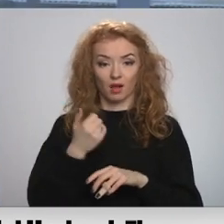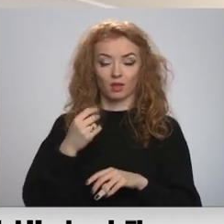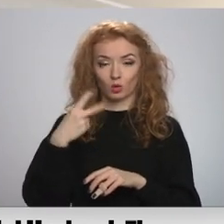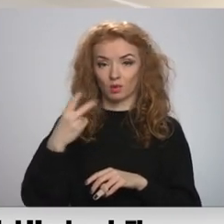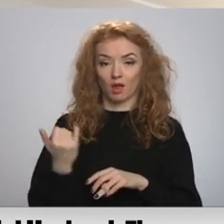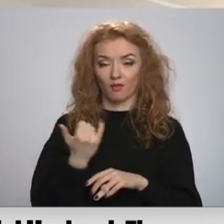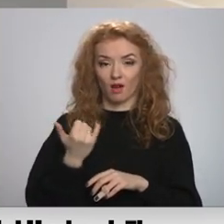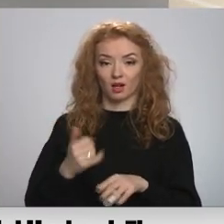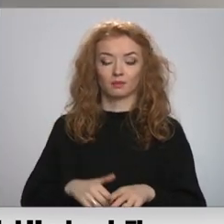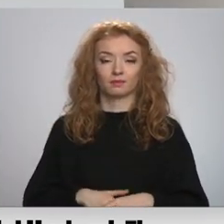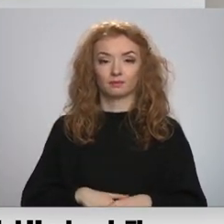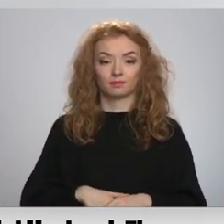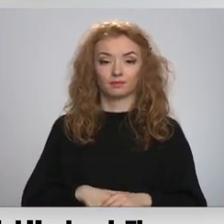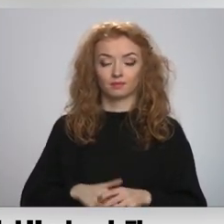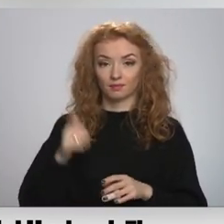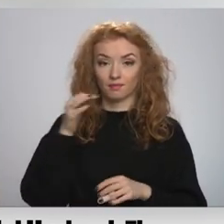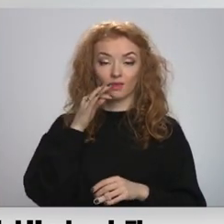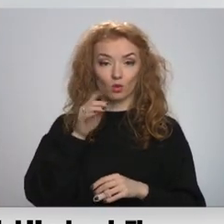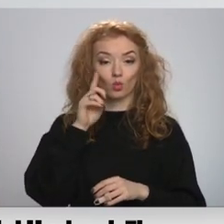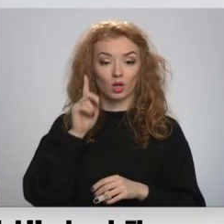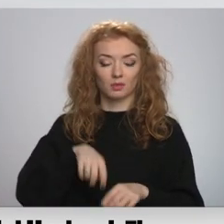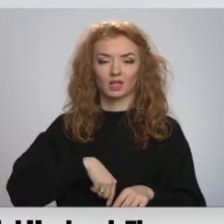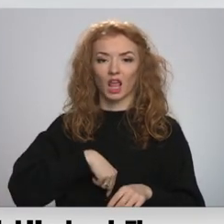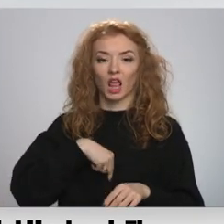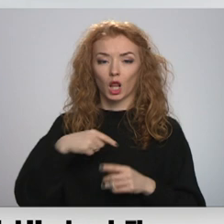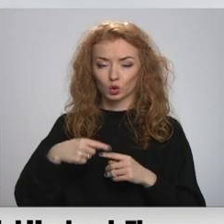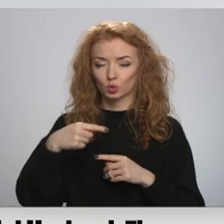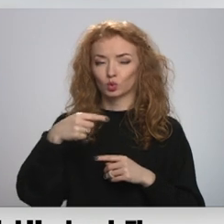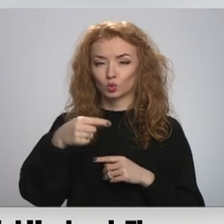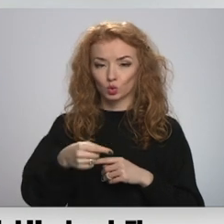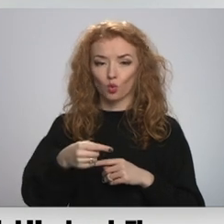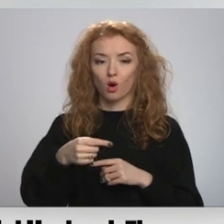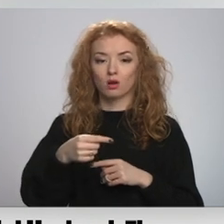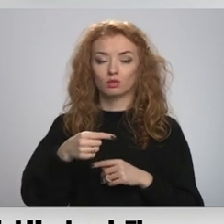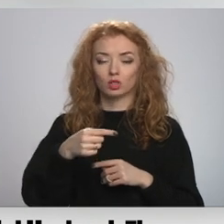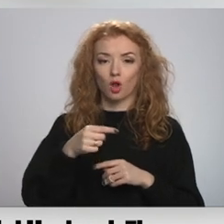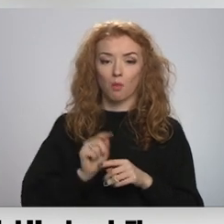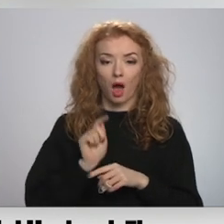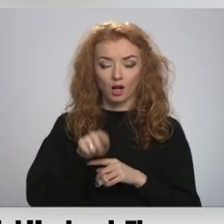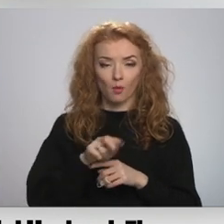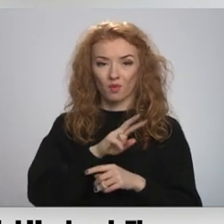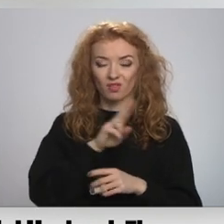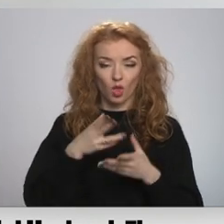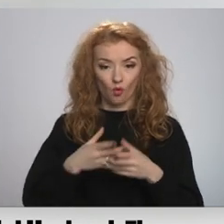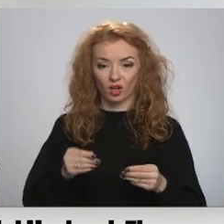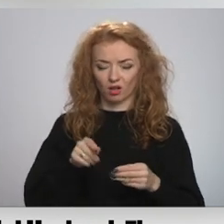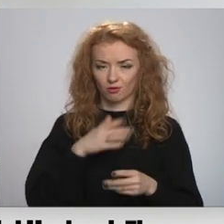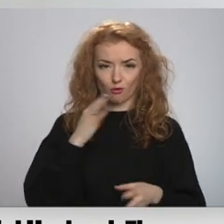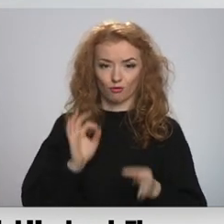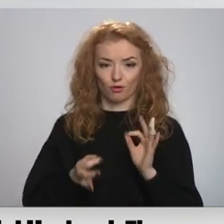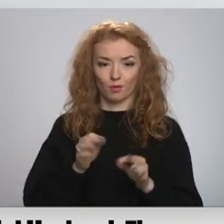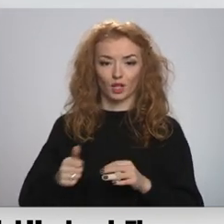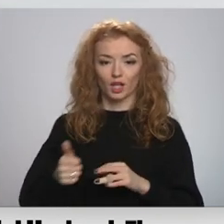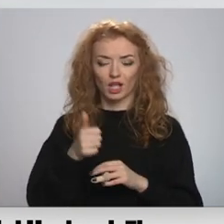janvārim. Skaidrs, ka ilgstoša pārkāpuma un menovēršana nav normāla praksa. Ir tīpaši